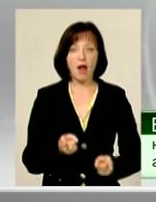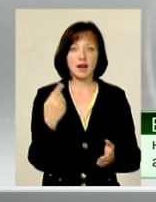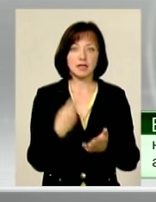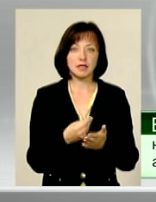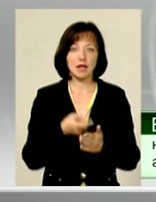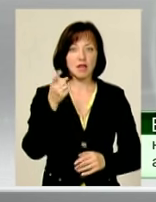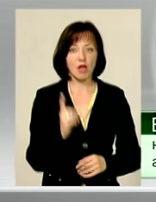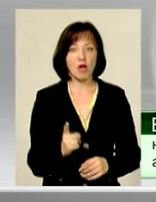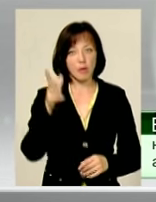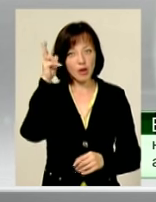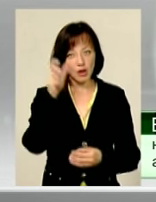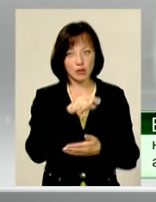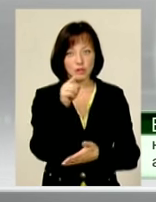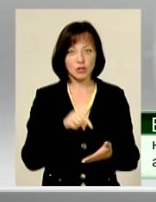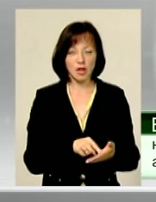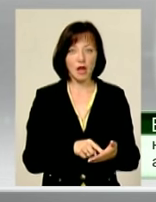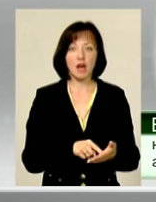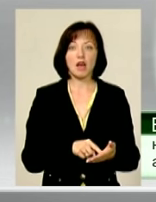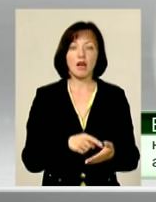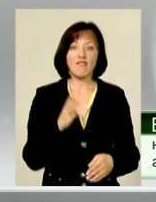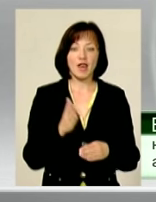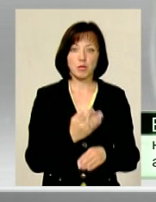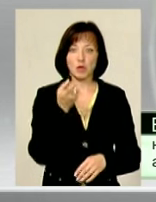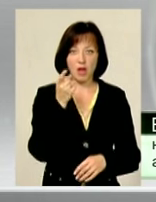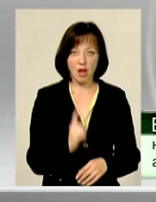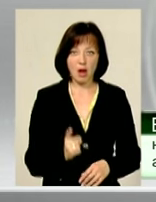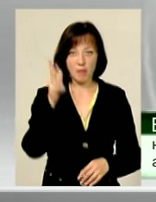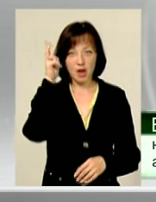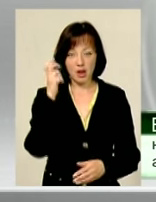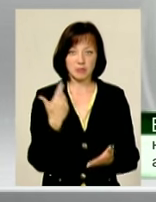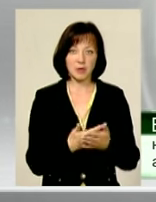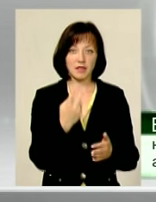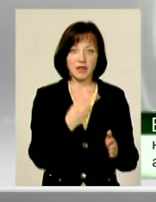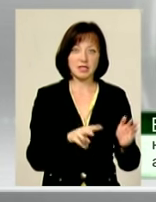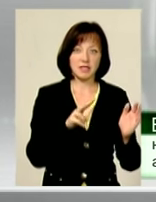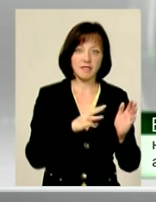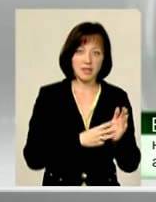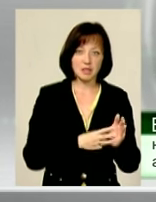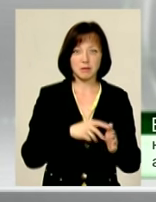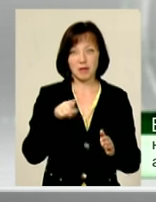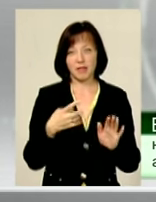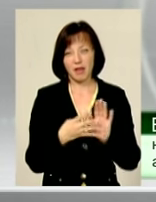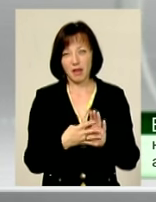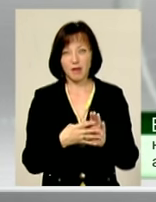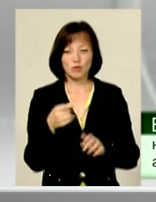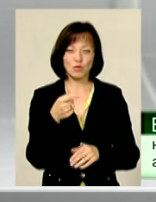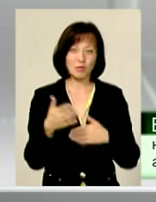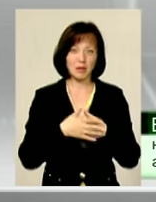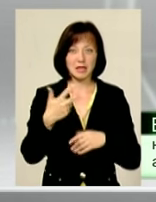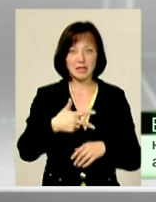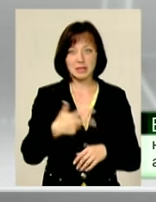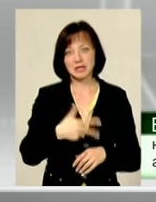кілограм гречаної крупи? Виробництво одного кілограма гречки ось стоїть 28,90, по-моему Ну, в межах 30